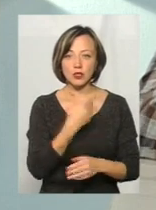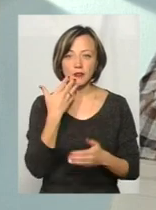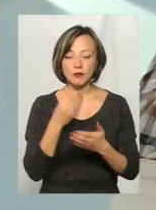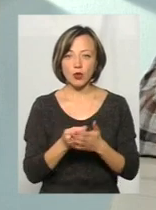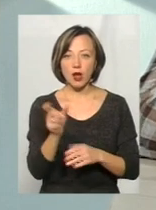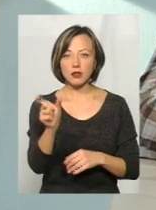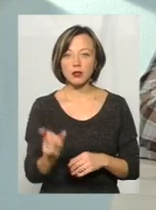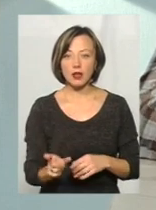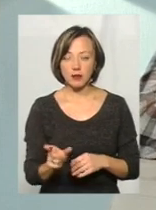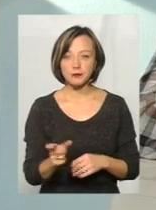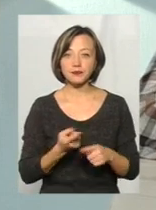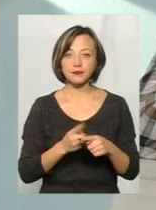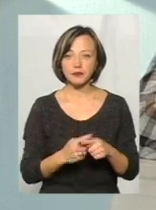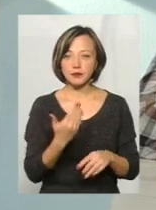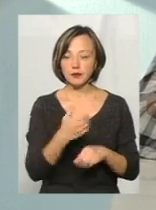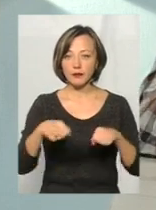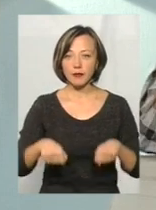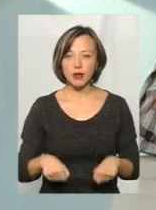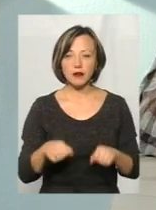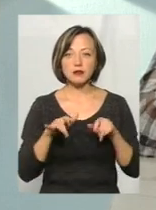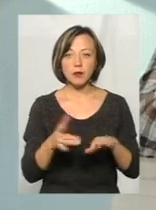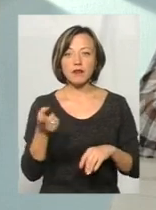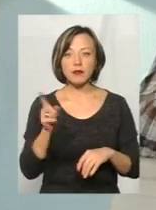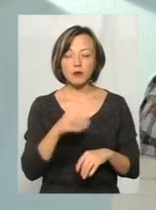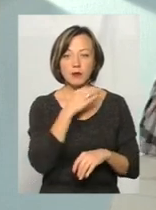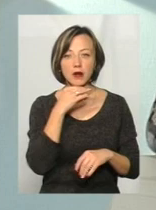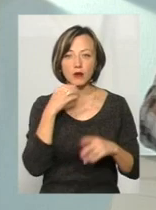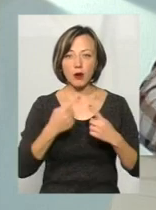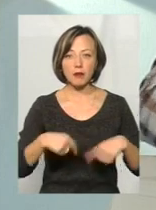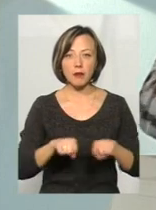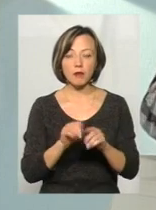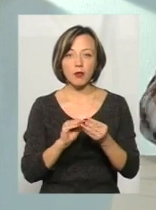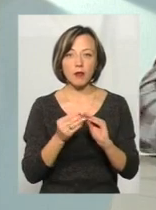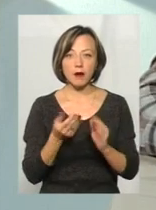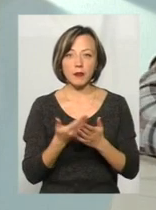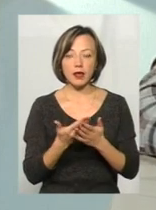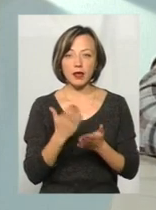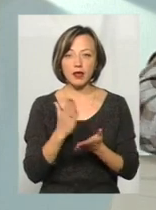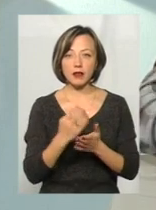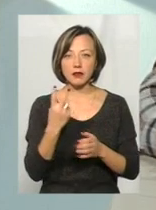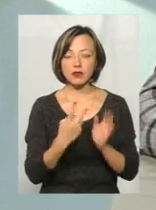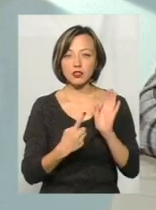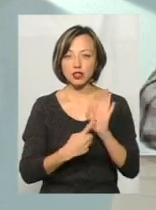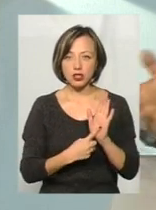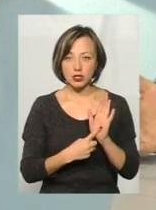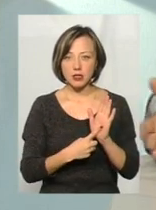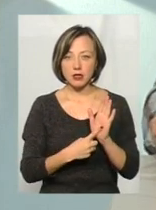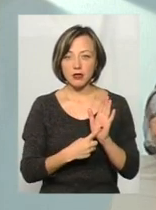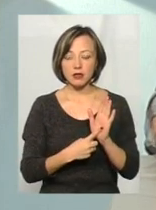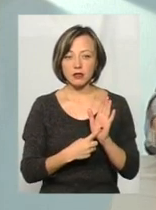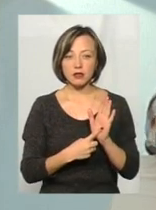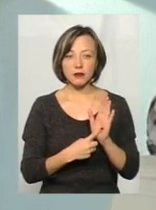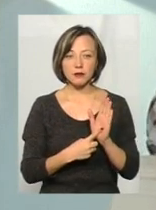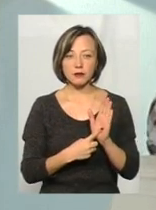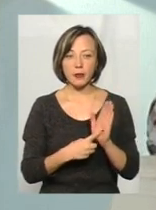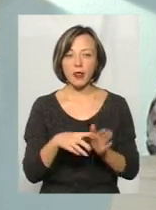свого кандидата, це її право. Справа в тому, що для багатьох партій є проблеми. Якщо є 26, наприклад, в громаді якихось